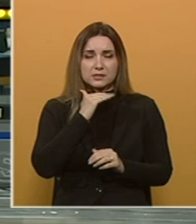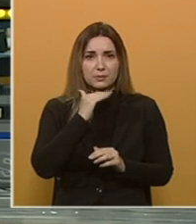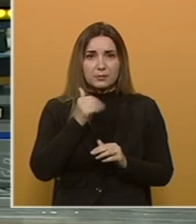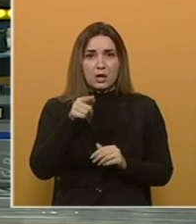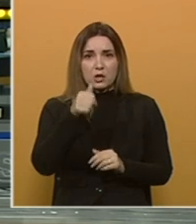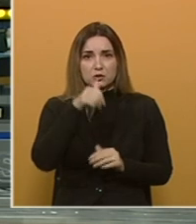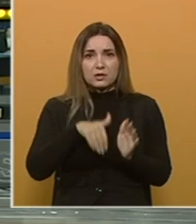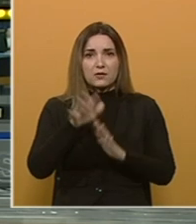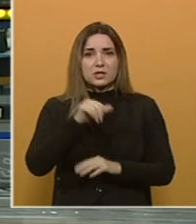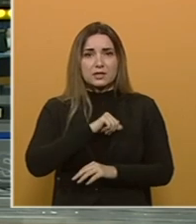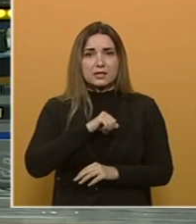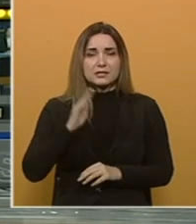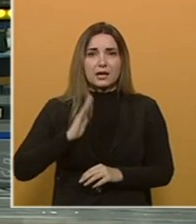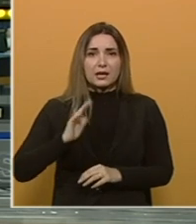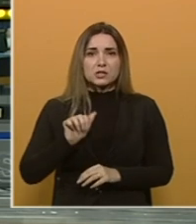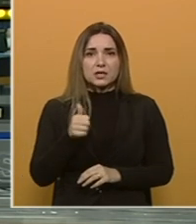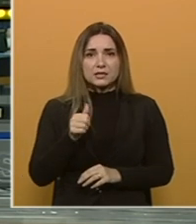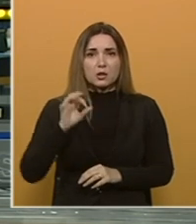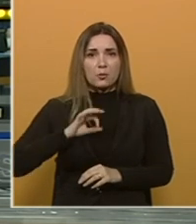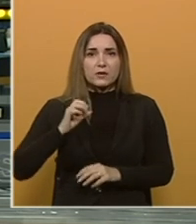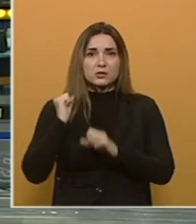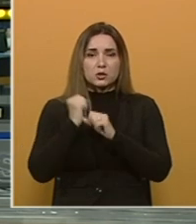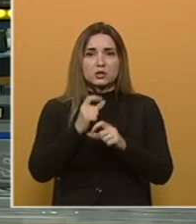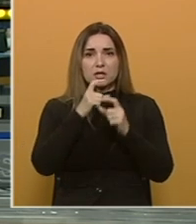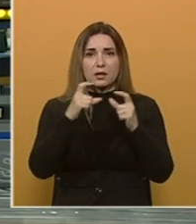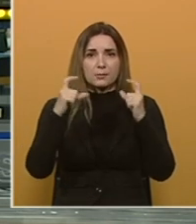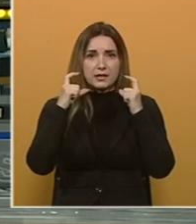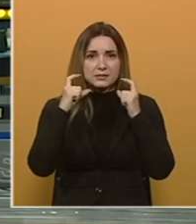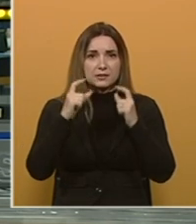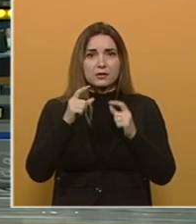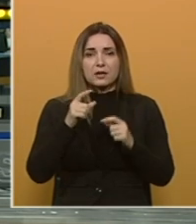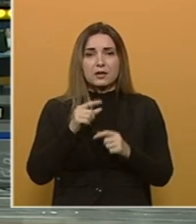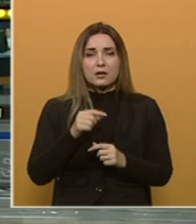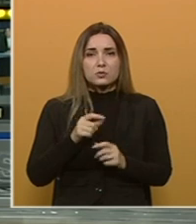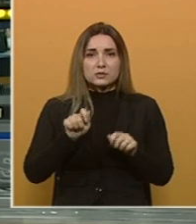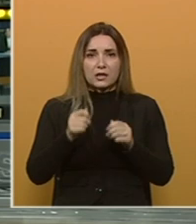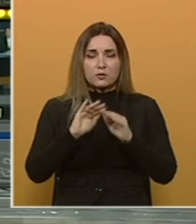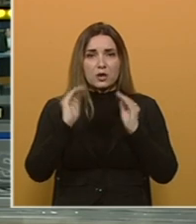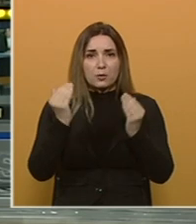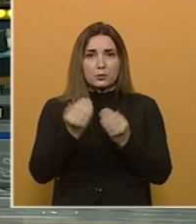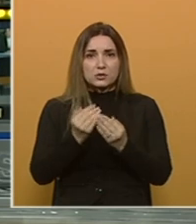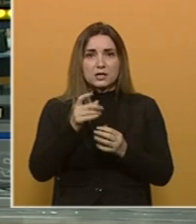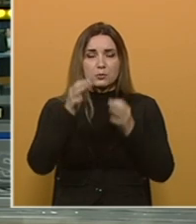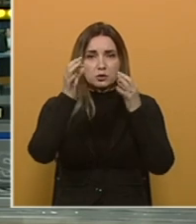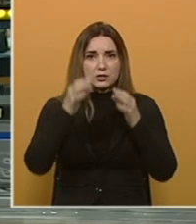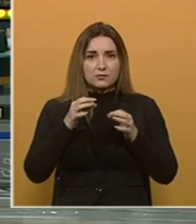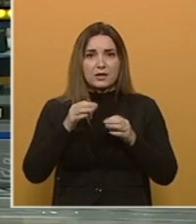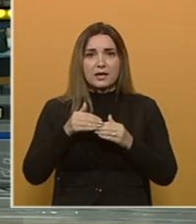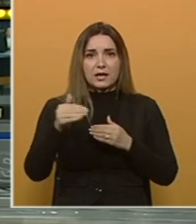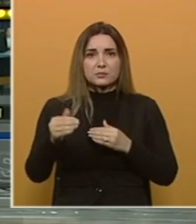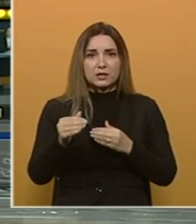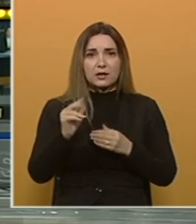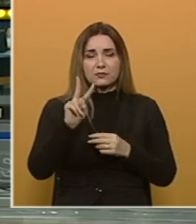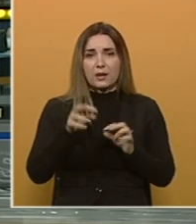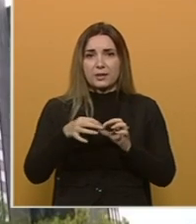Ono što najviše interesira građane jeste da je obvezno nošenje maski preko usta i nosa u zatvorenom prostoru i poštoivanje razmaka od